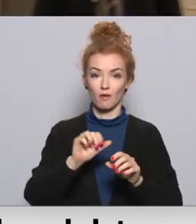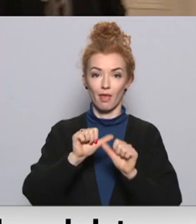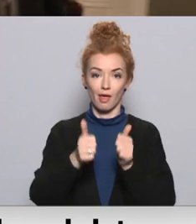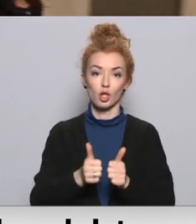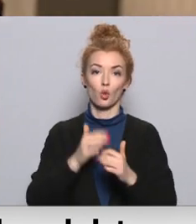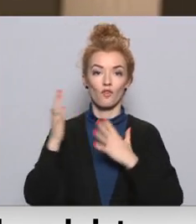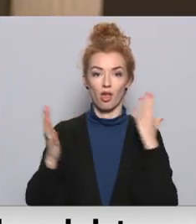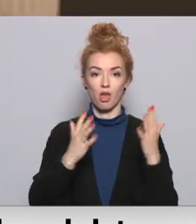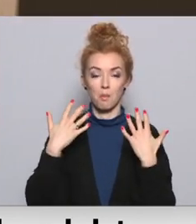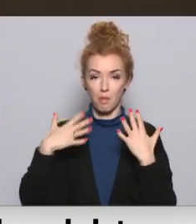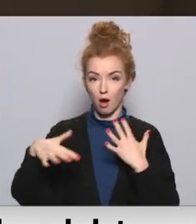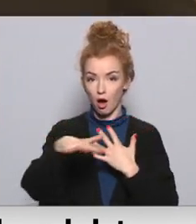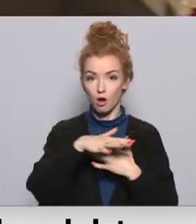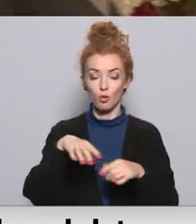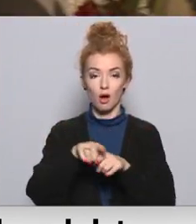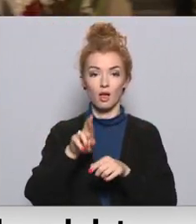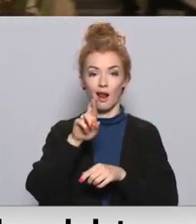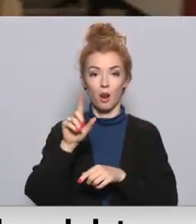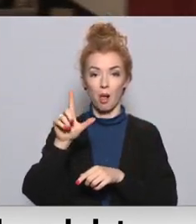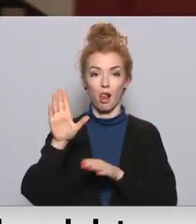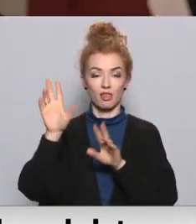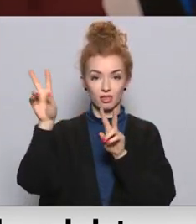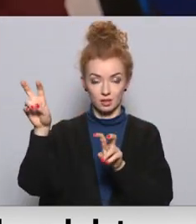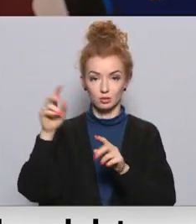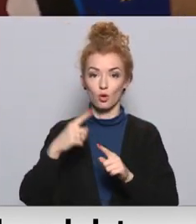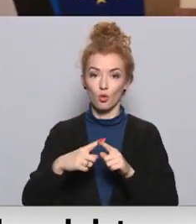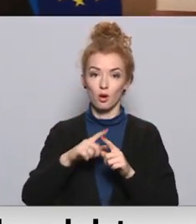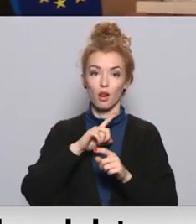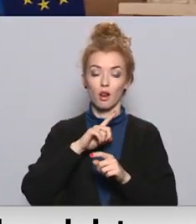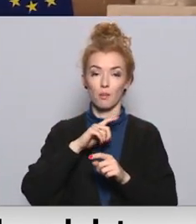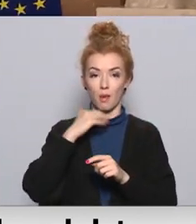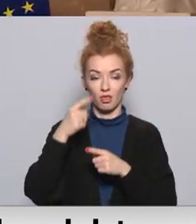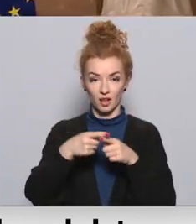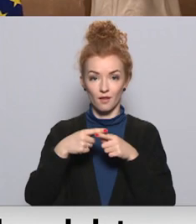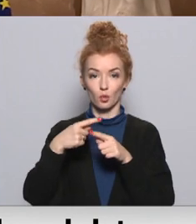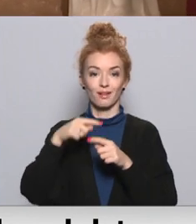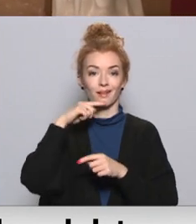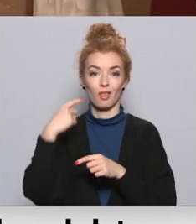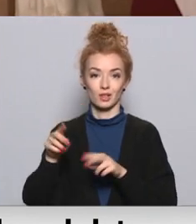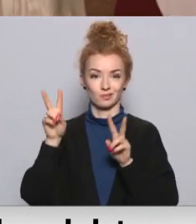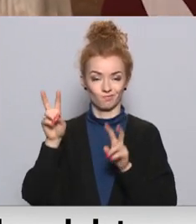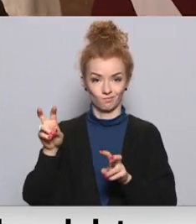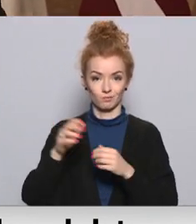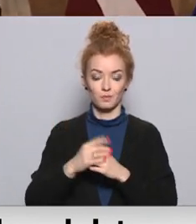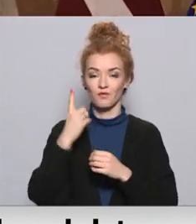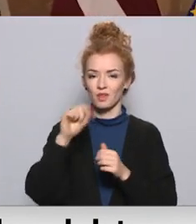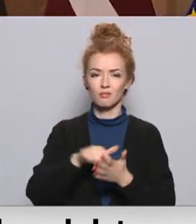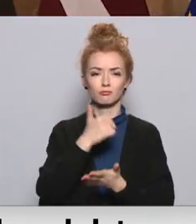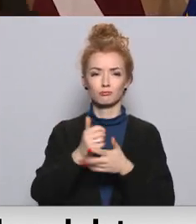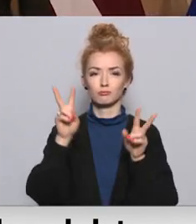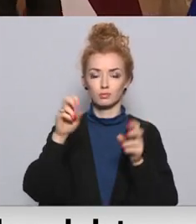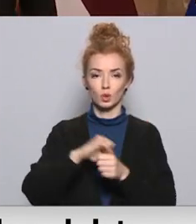parku, projektu Rēl Baltika, kā arī Baltkrievijas un Krievijas jautājumus. Mēs no galvenajiem tematiem bija Covid-19